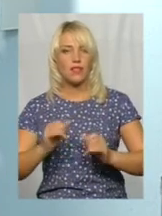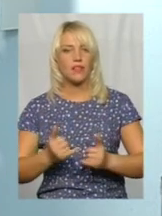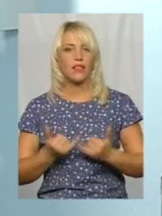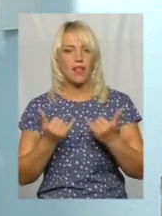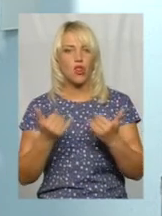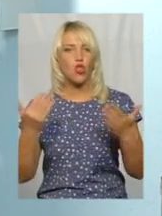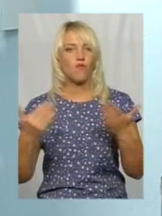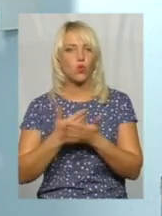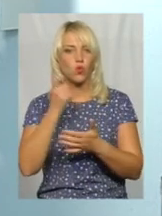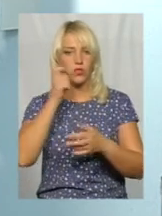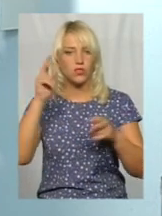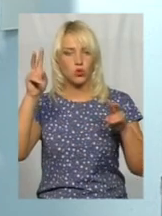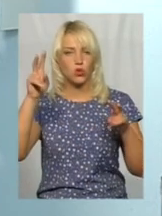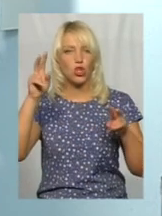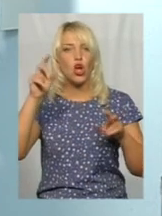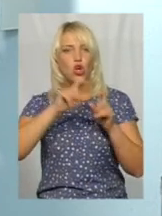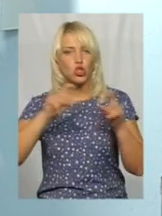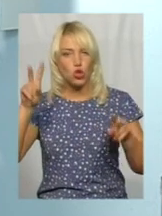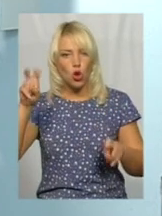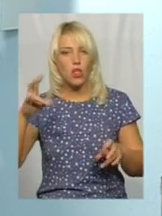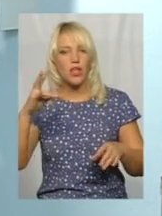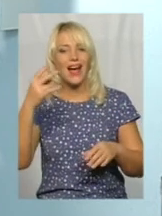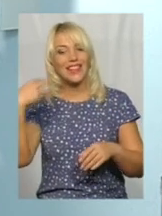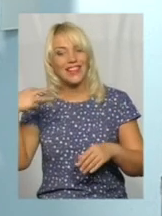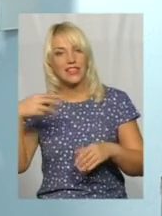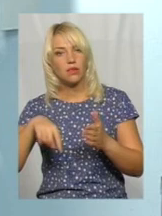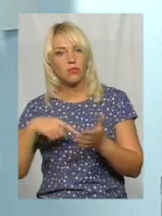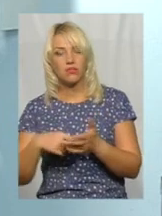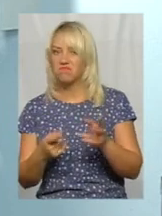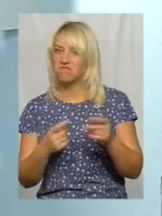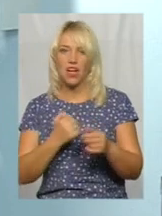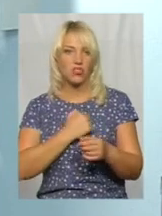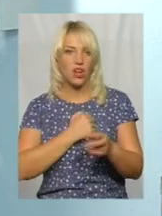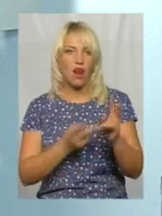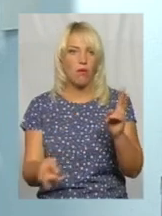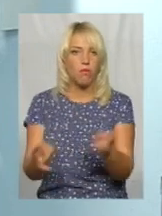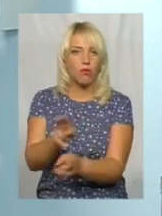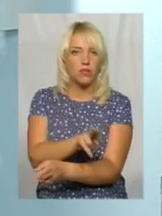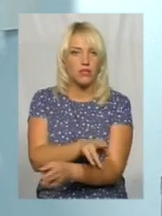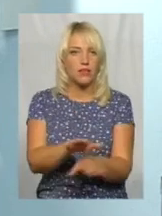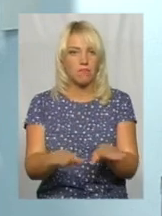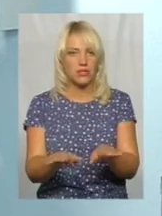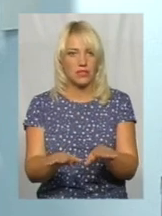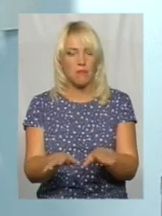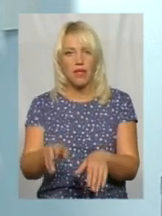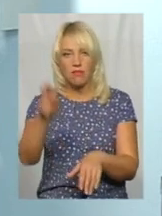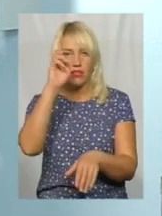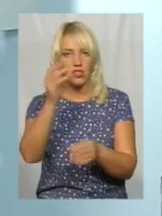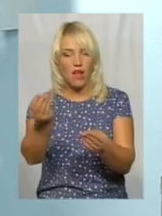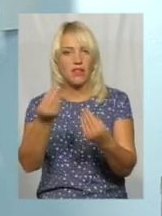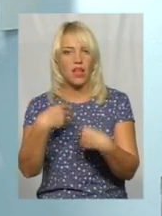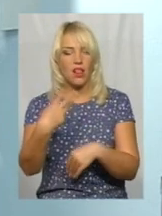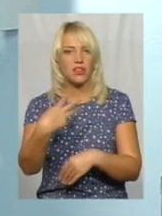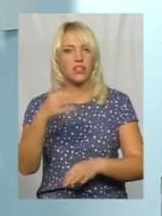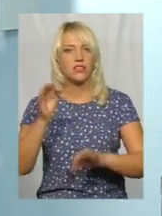школи. І 30 – місцеві бюджети. На жаль, ми помінялися місцями. Держава дала 30%